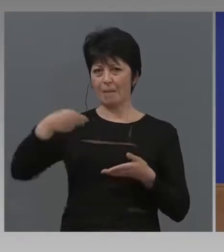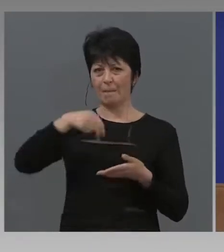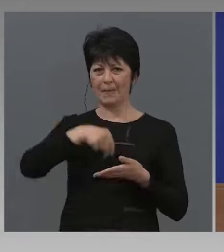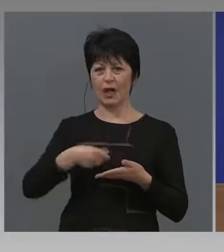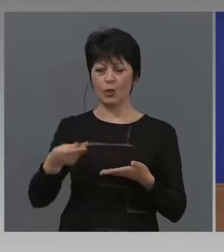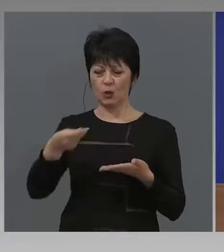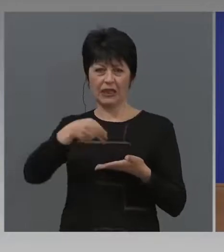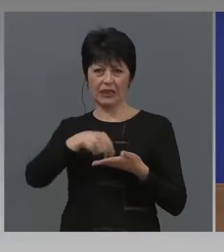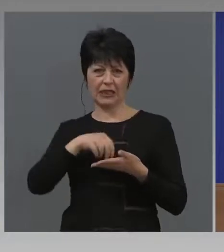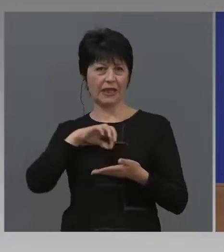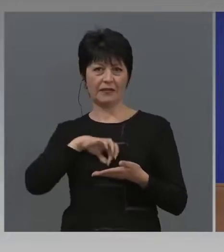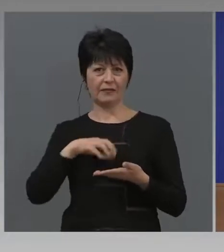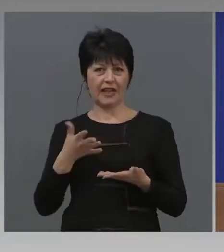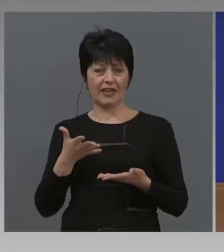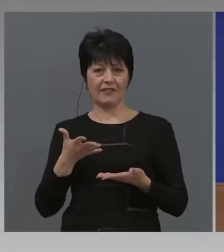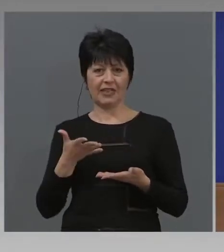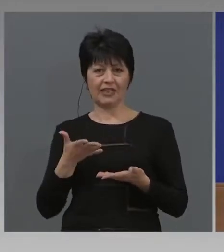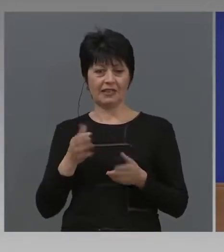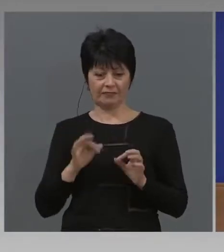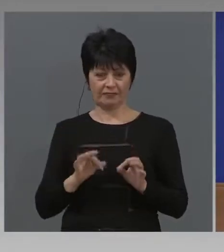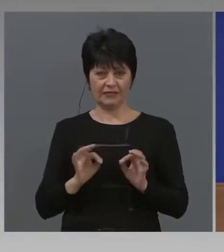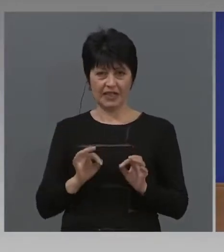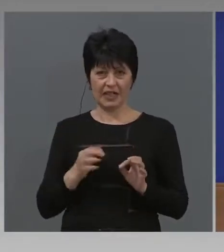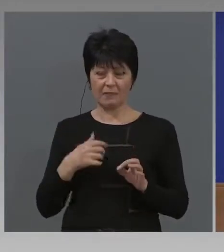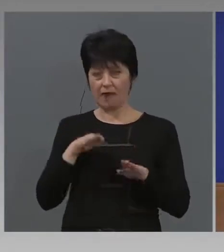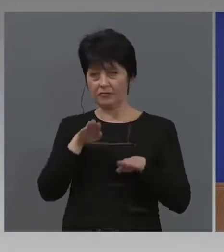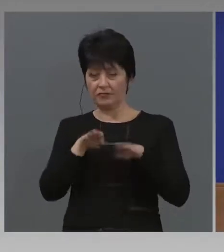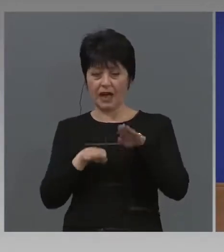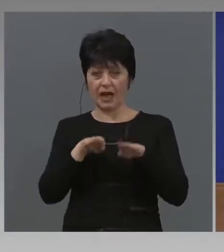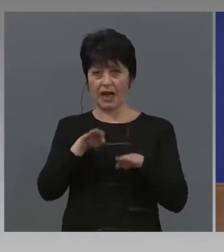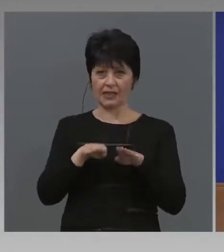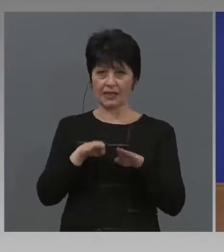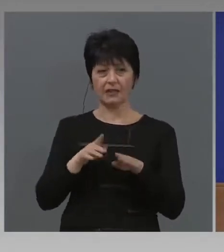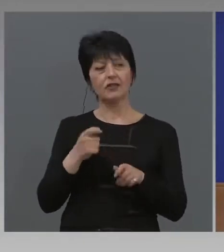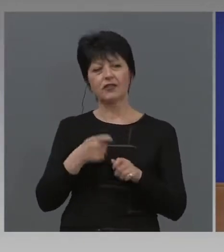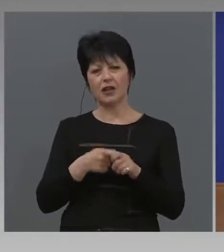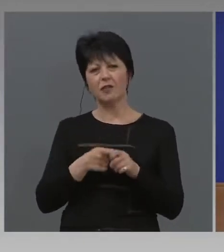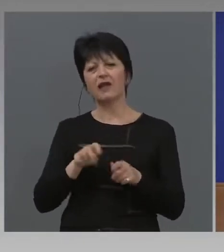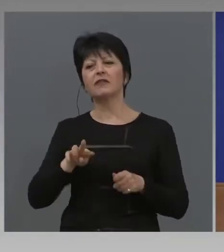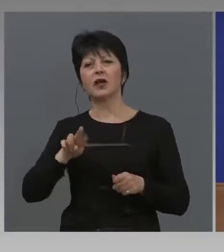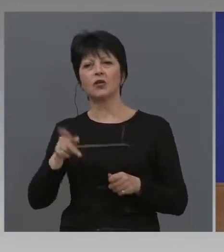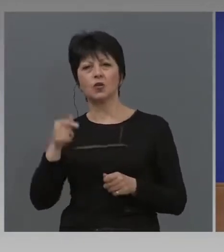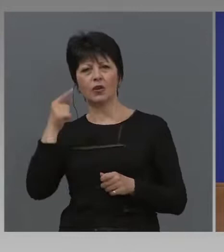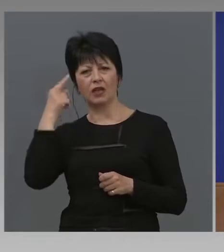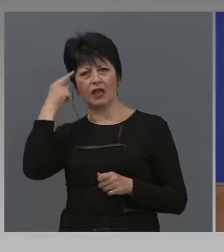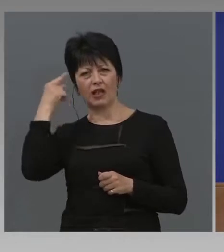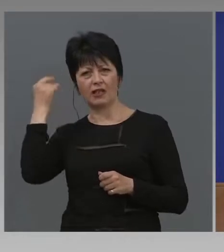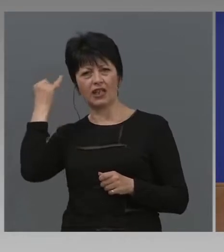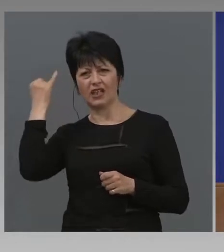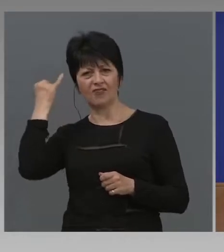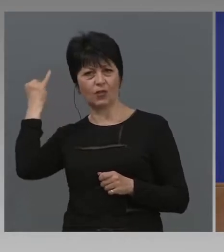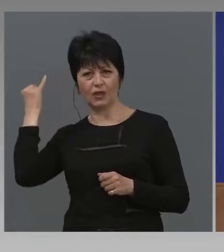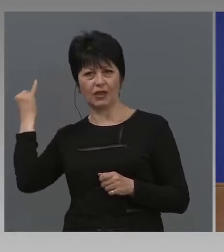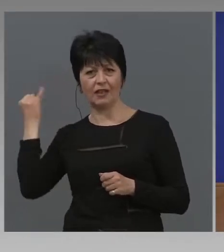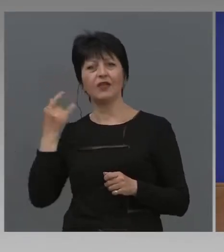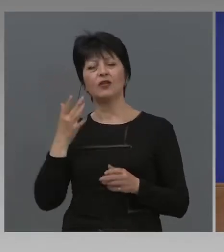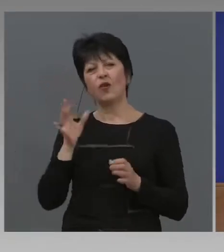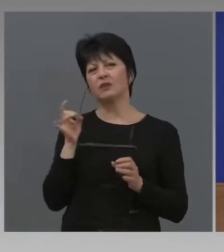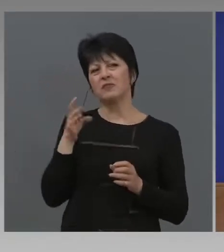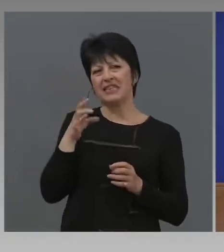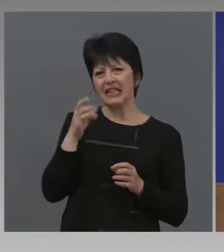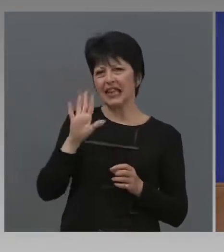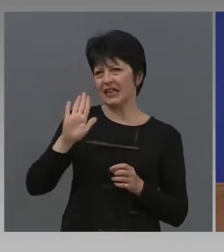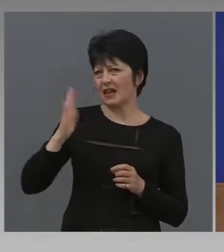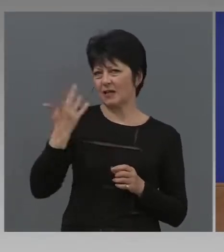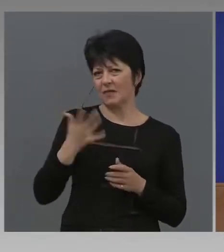били и какви са сега и дали е съществена разлика. Да ще направим едни други изводи тогава. Но, това ще е към средата на май, ще